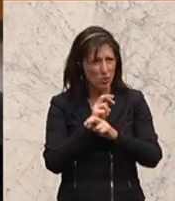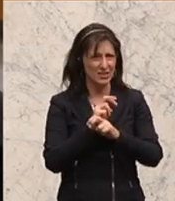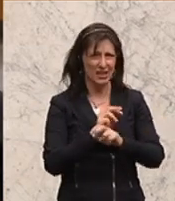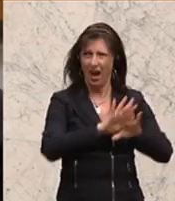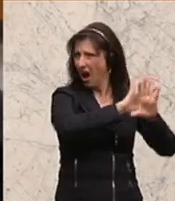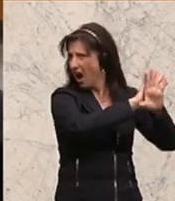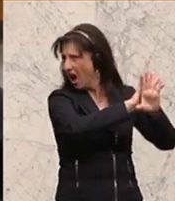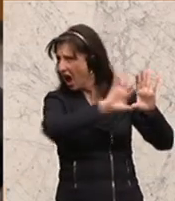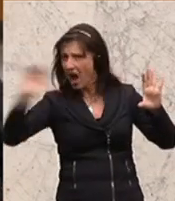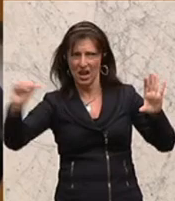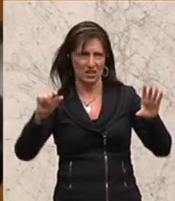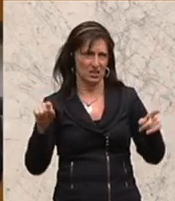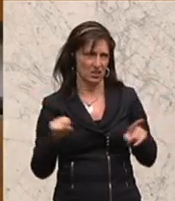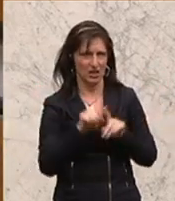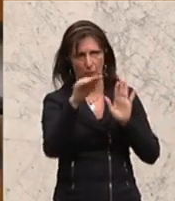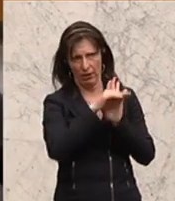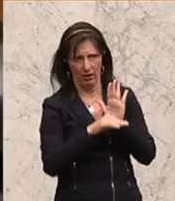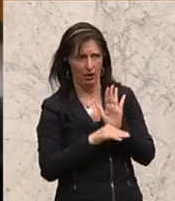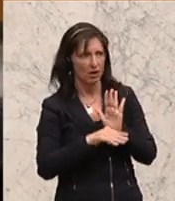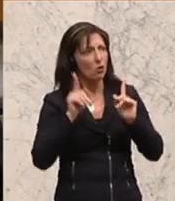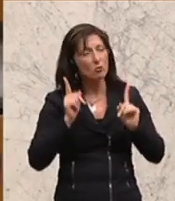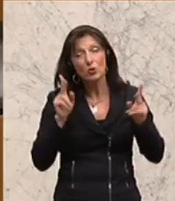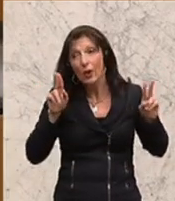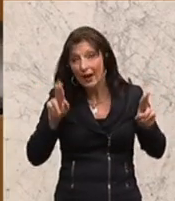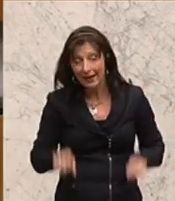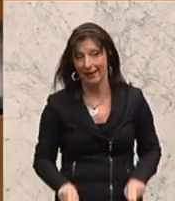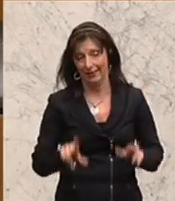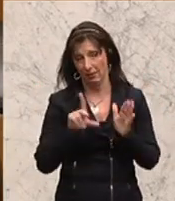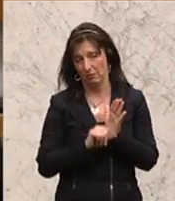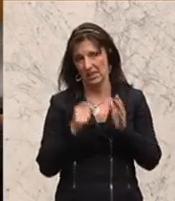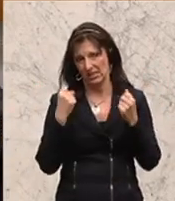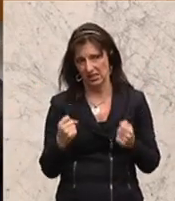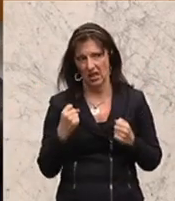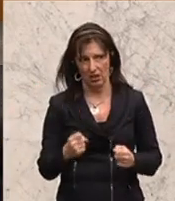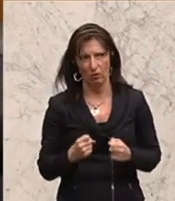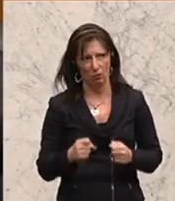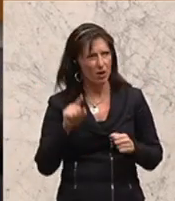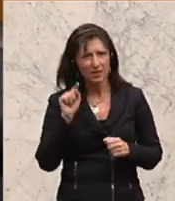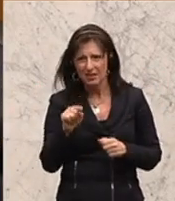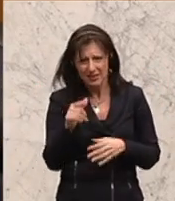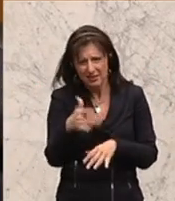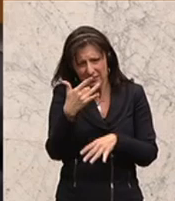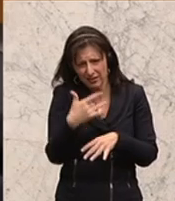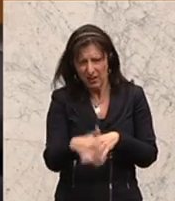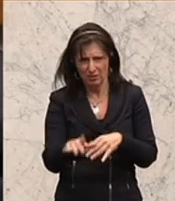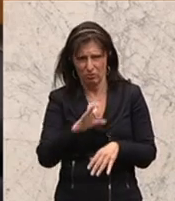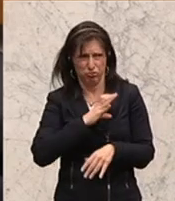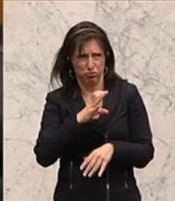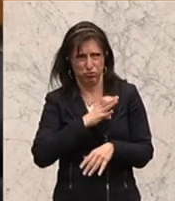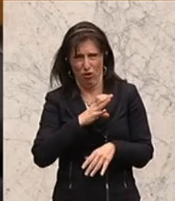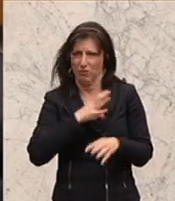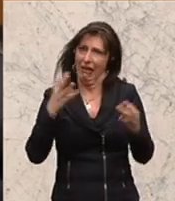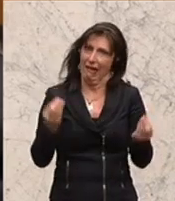dass man entsprechenden Zugang und ein Recht auf diese Mindestsicherung hat, die wirklich das letzte soziale Netz ist, das wir